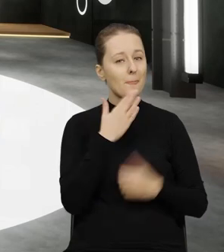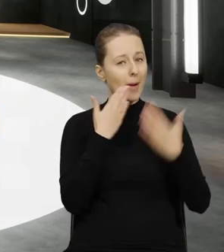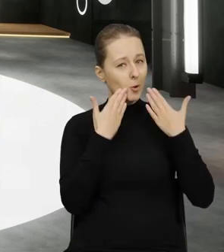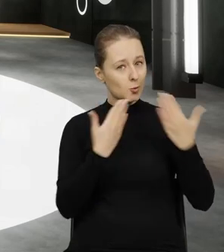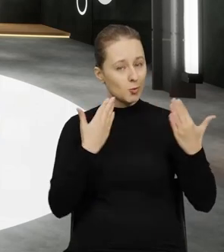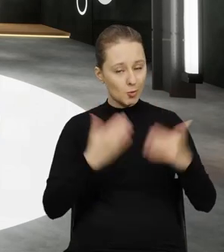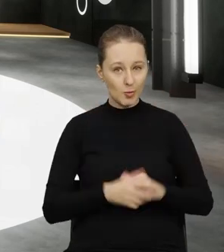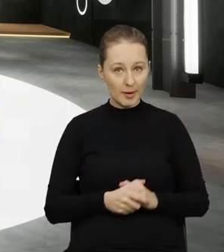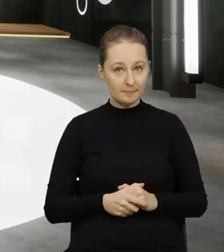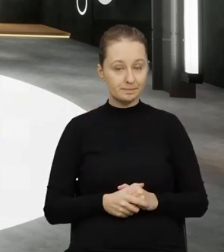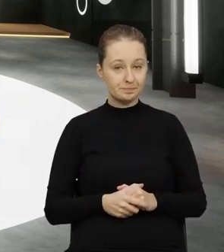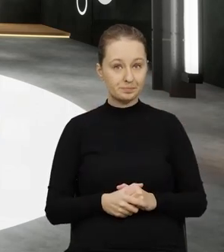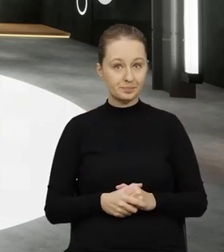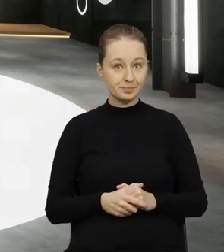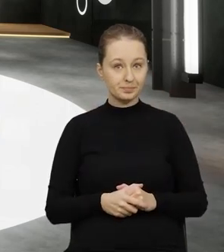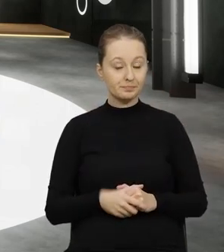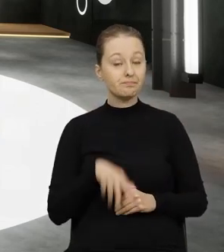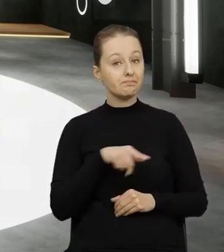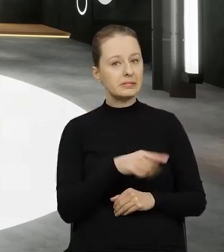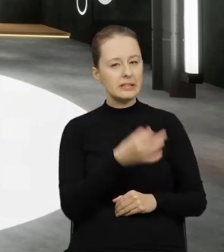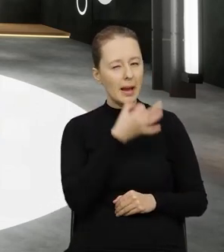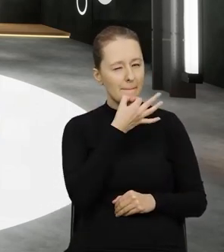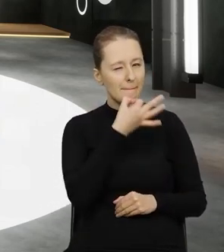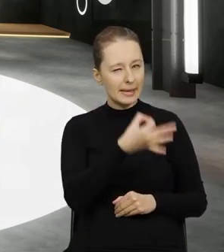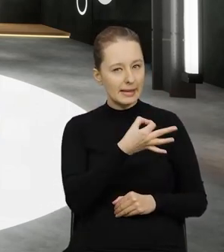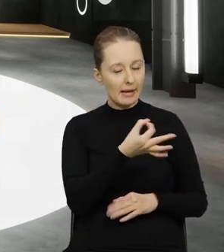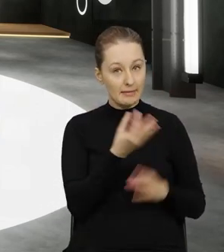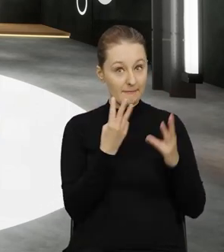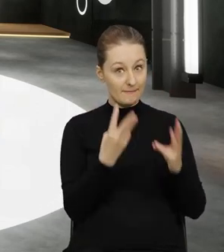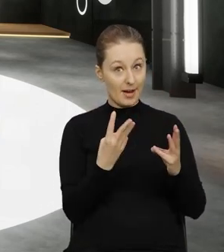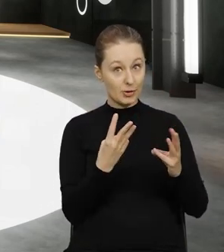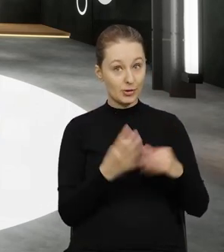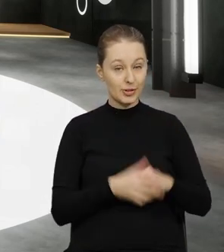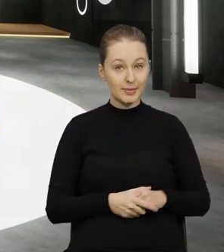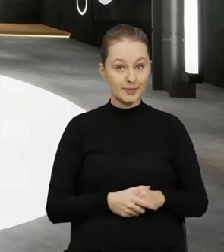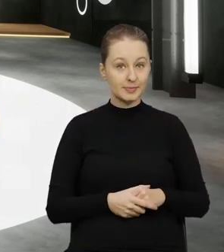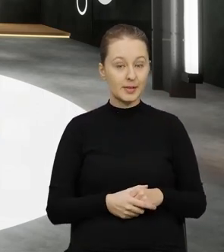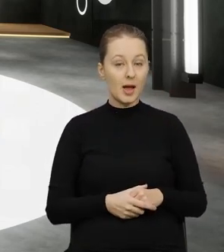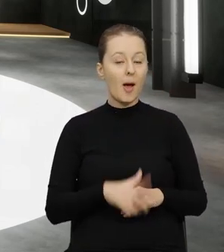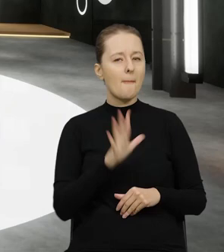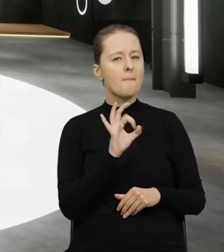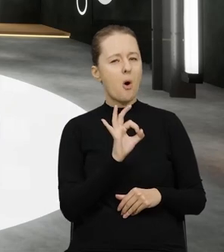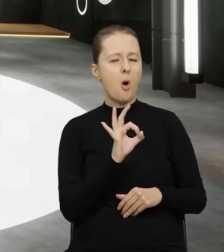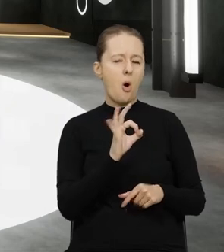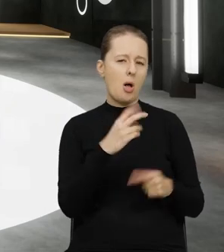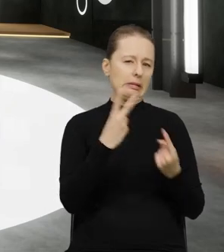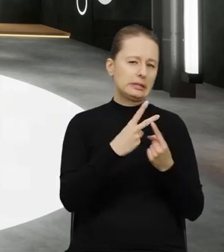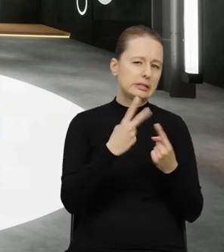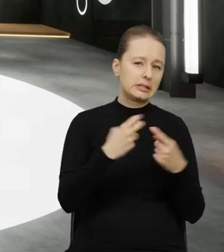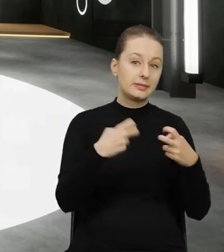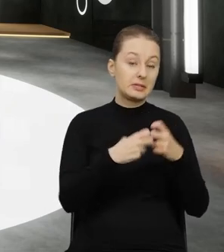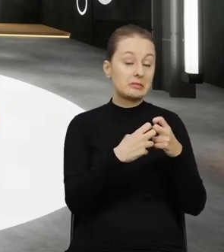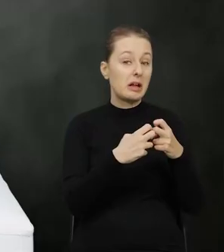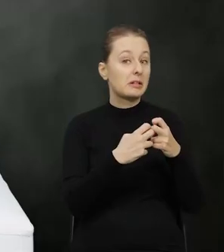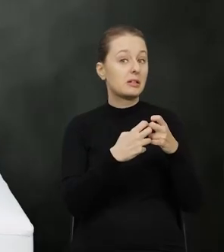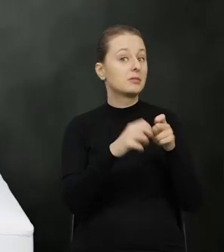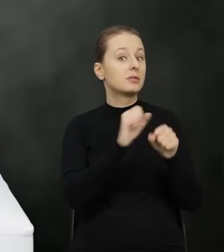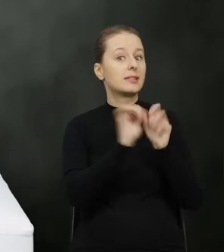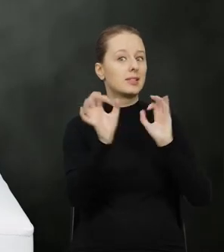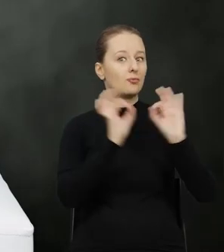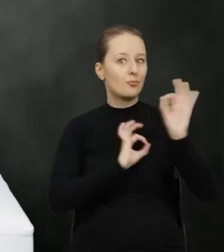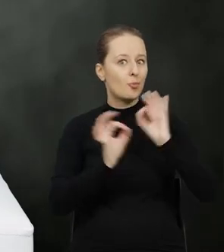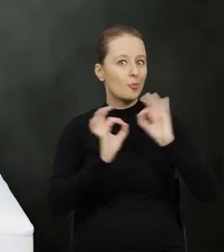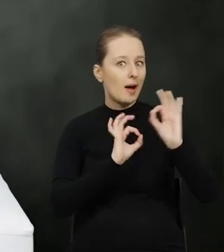Bardzo dziękuję. Tu oczywiście rodzi się jedno pytanie, dosyć ważne, bo w mediach pojawia się taka